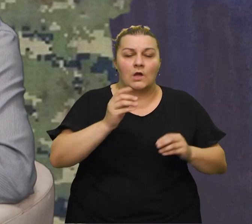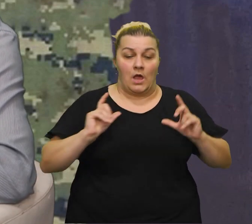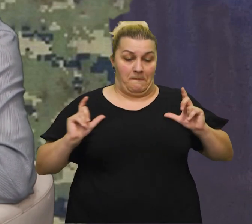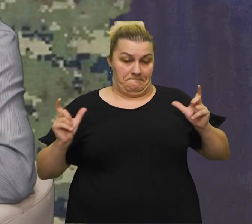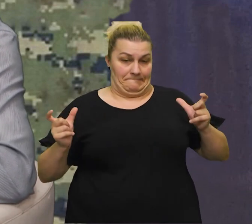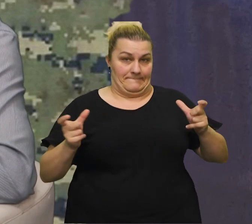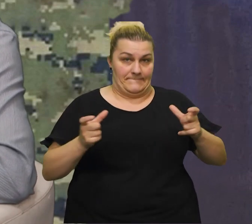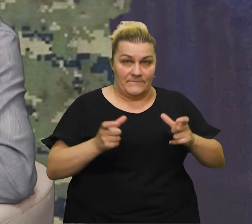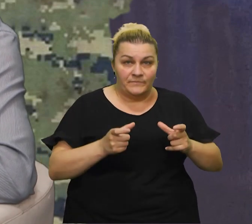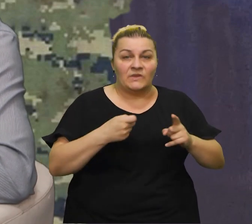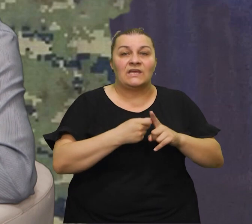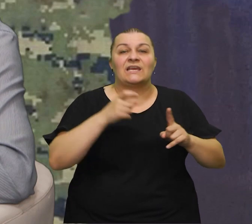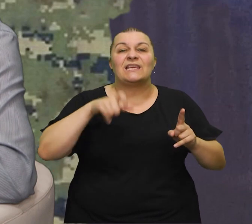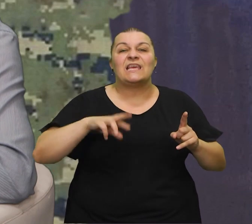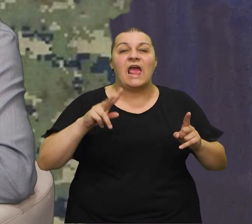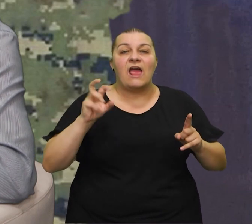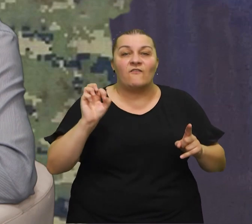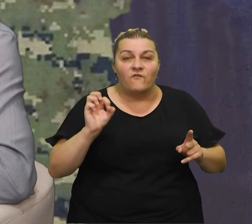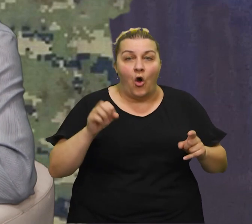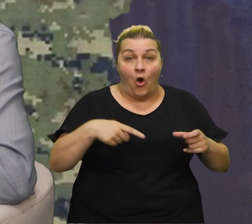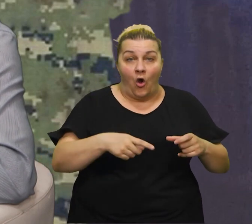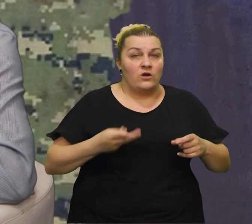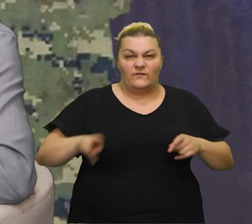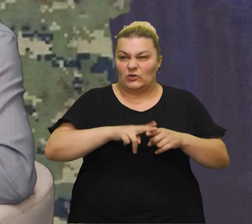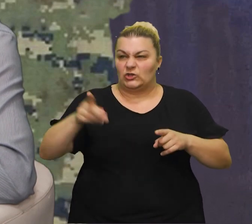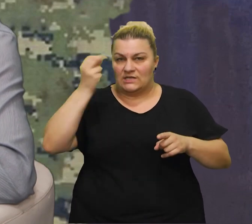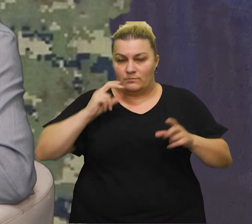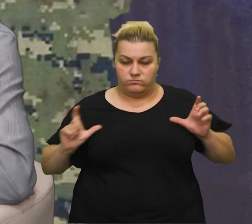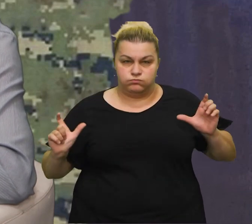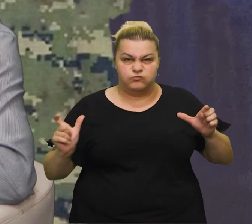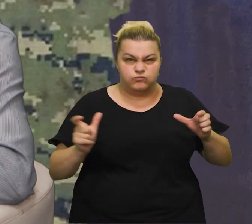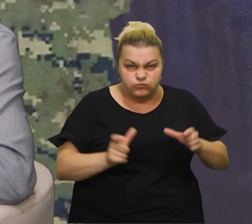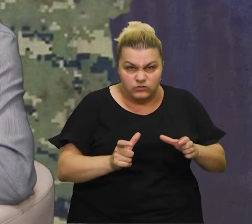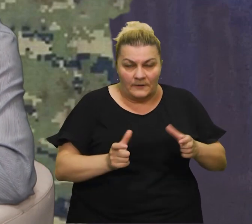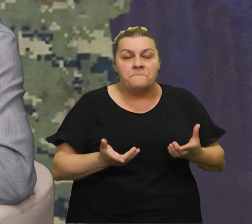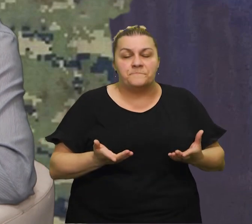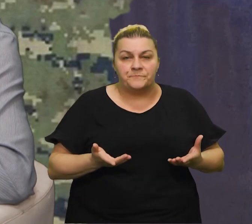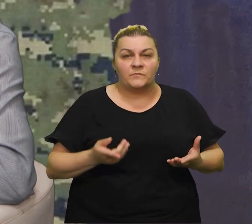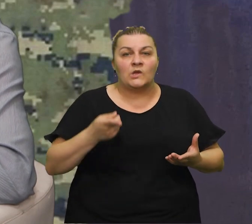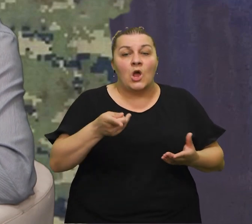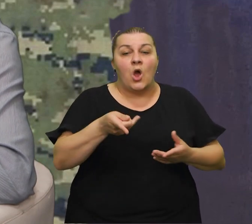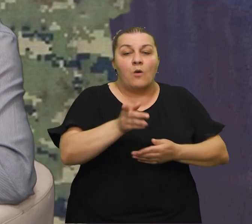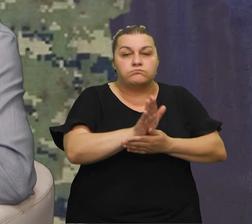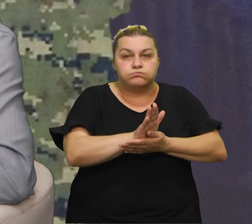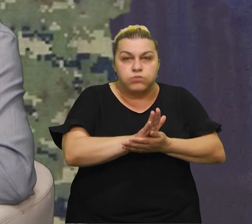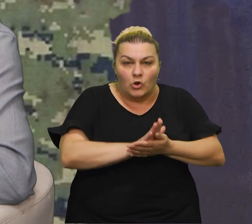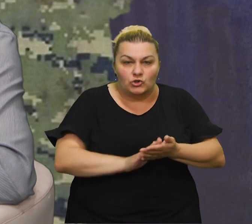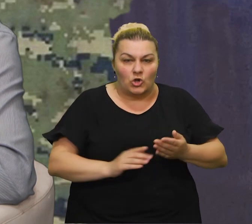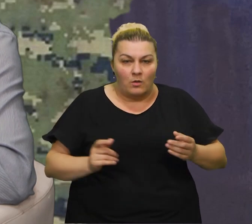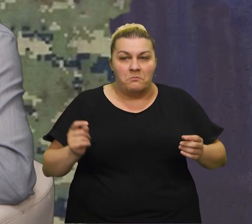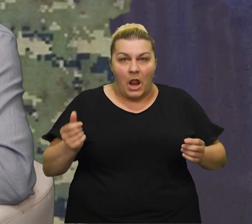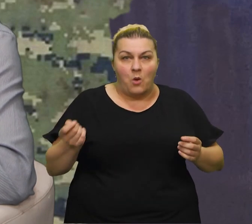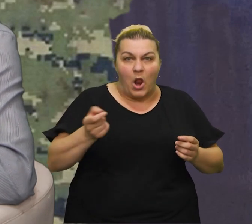stezanjem obruča oko Kijeva, našeg simbola otpora i sve to malo pomelo dovelo je do usijanja,